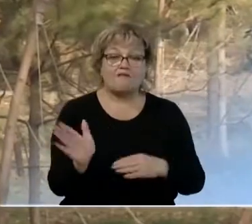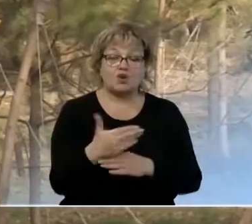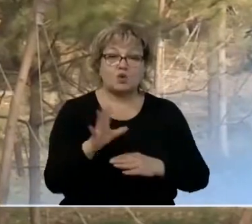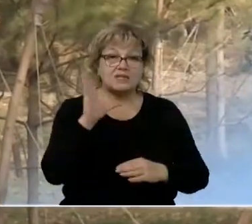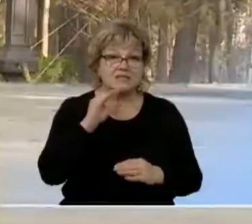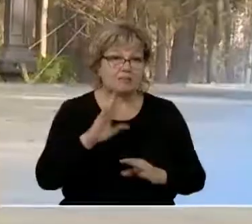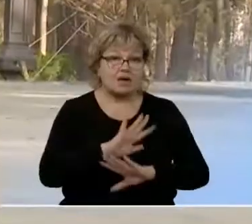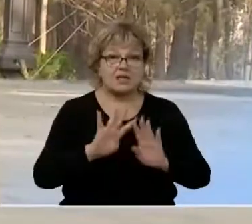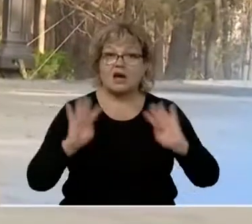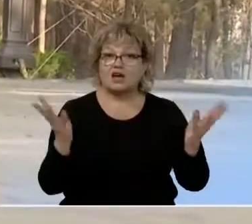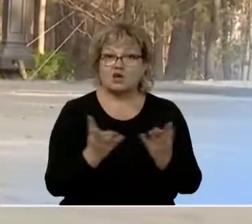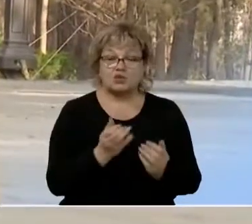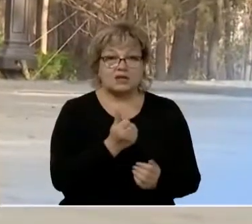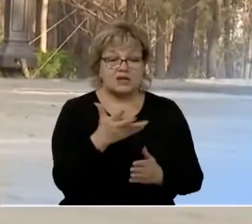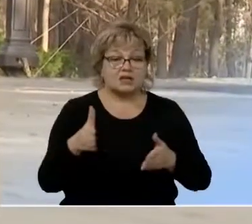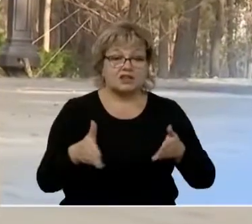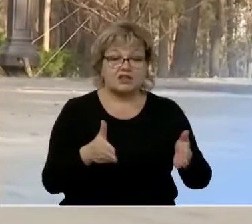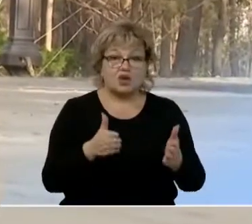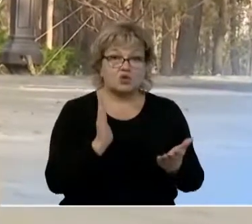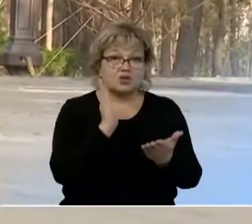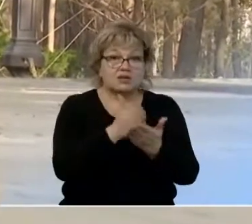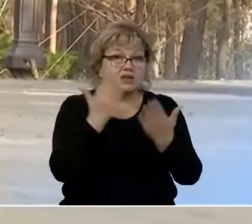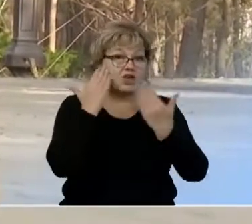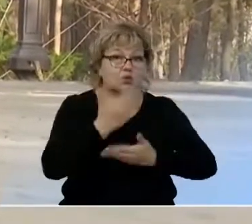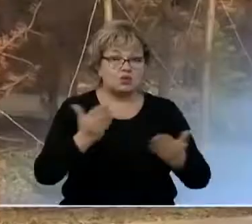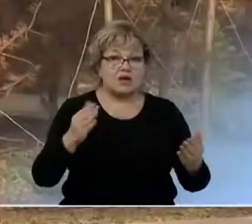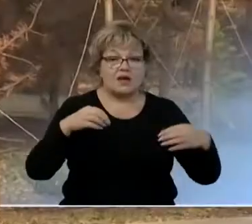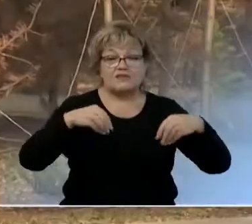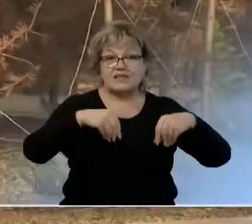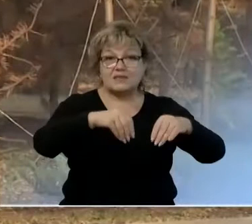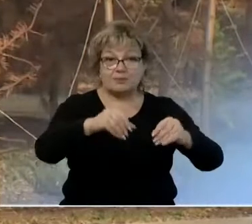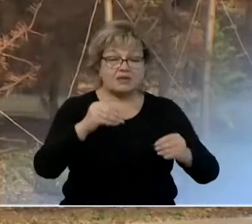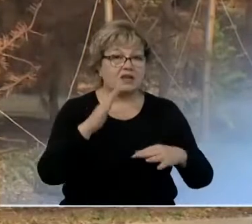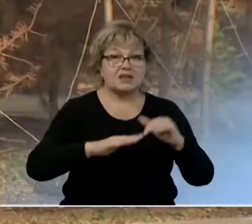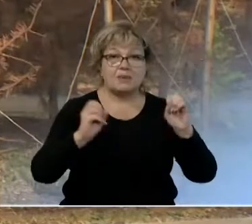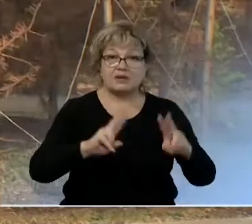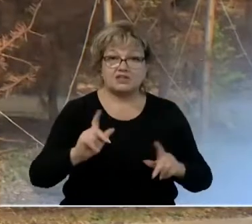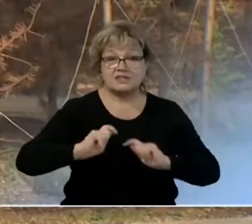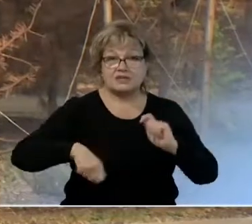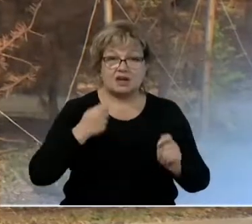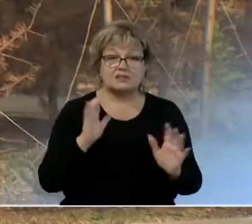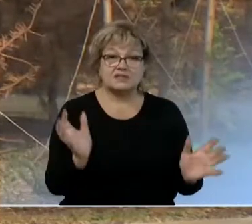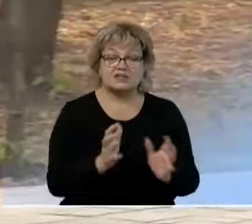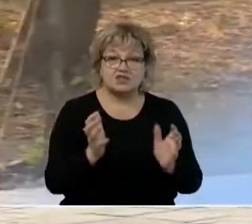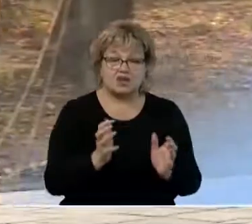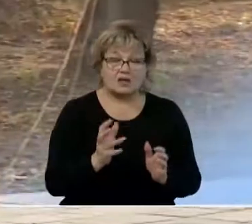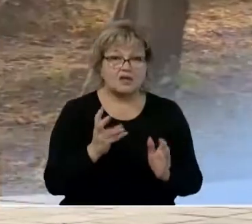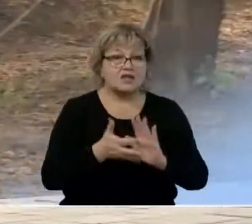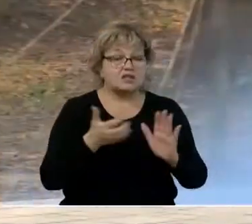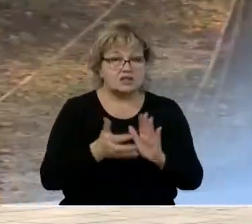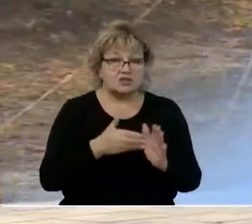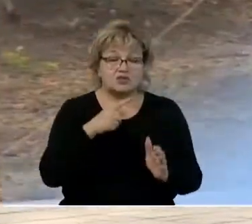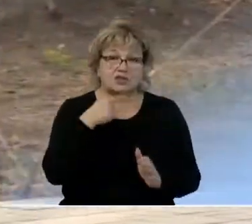не огорожена. Некоторые дорожки ведут в никуда. Насыпные, непрактичные и затратные в содержании. Недочеты